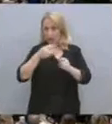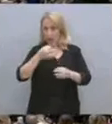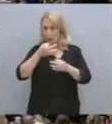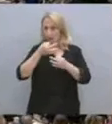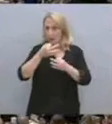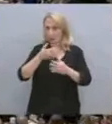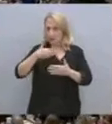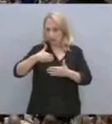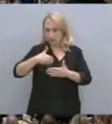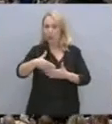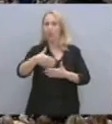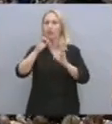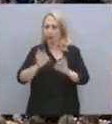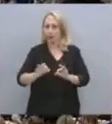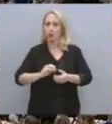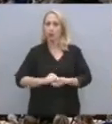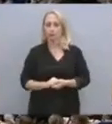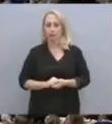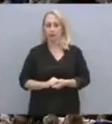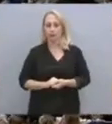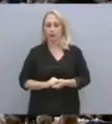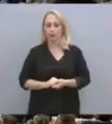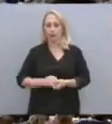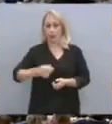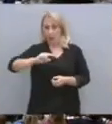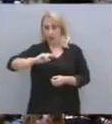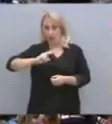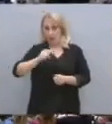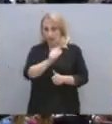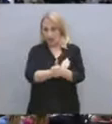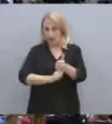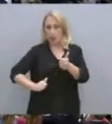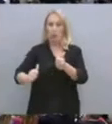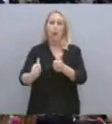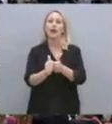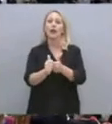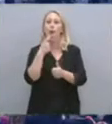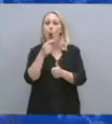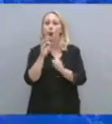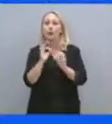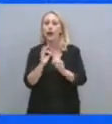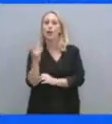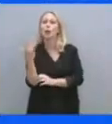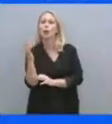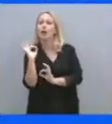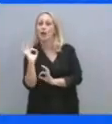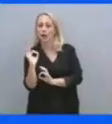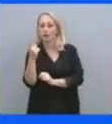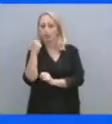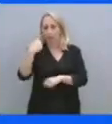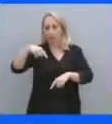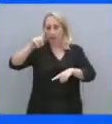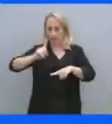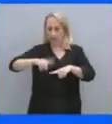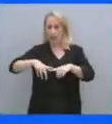Για τη δεύτερη προτεραιότητα αυτοί του κοινωνικού κράτους μιλούν οι αριθμοί. Η Ελλάδα έχει ήδη την